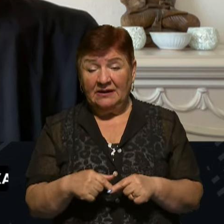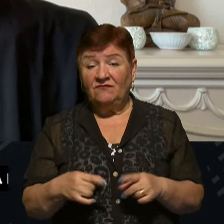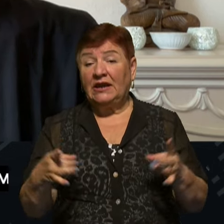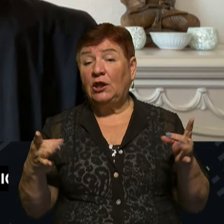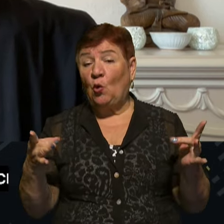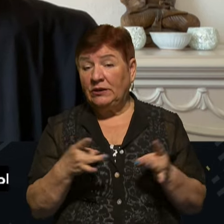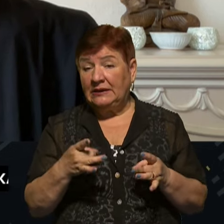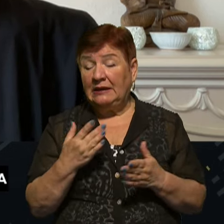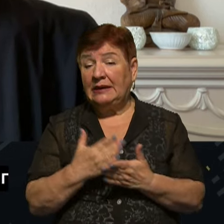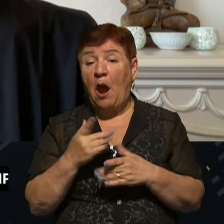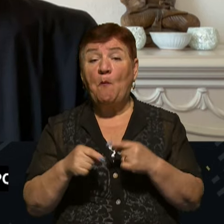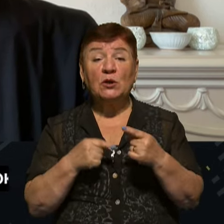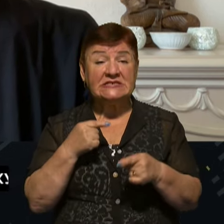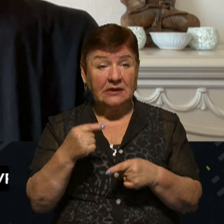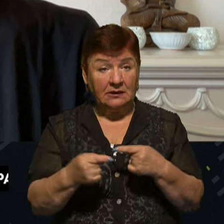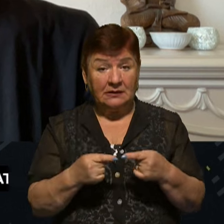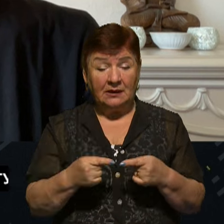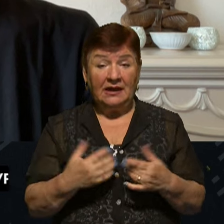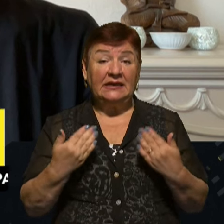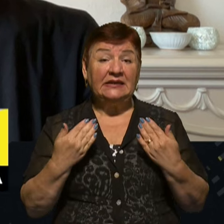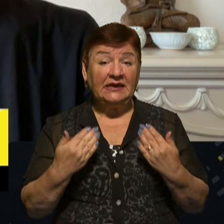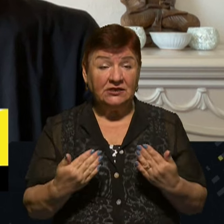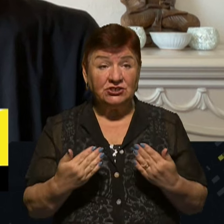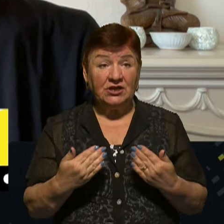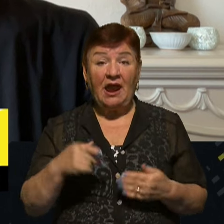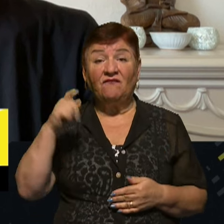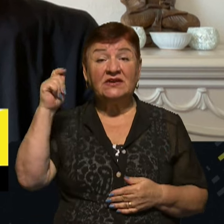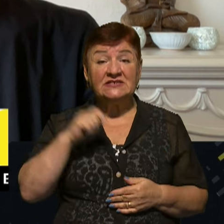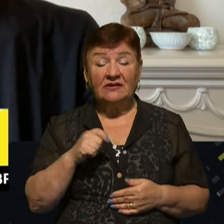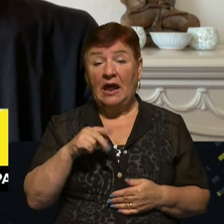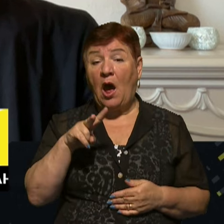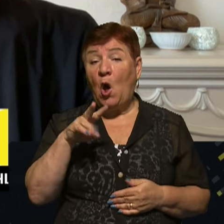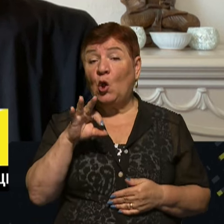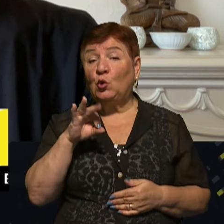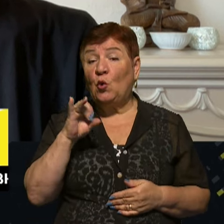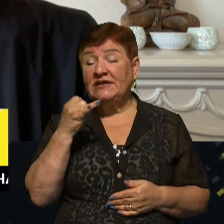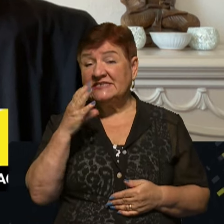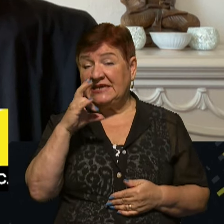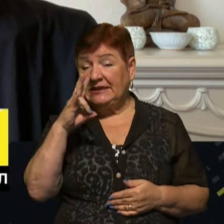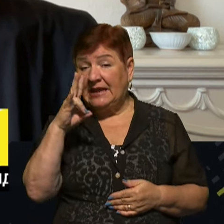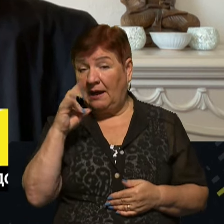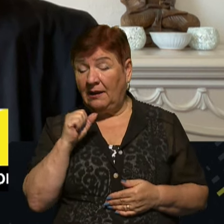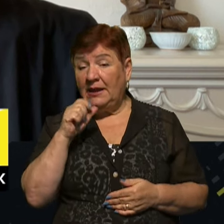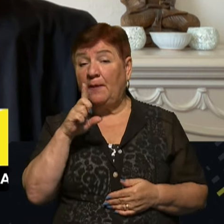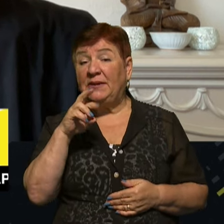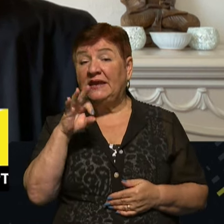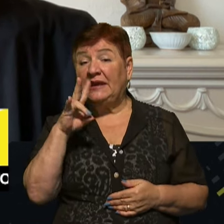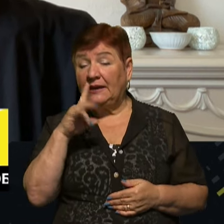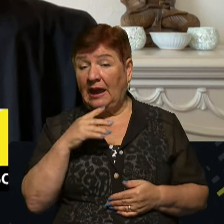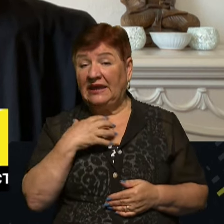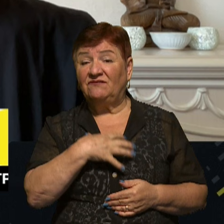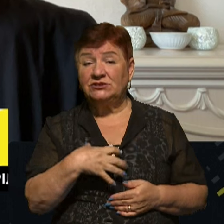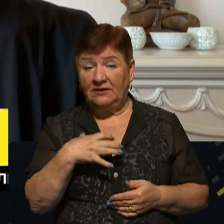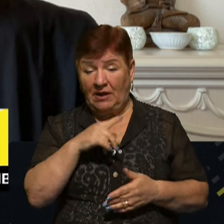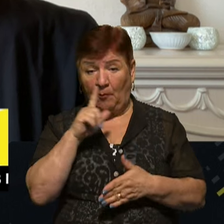постійні. Власне, нинішній візит Лойда Остіна, Антоні Блінкіна, він стосується і стратегічних питань